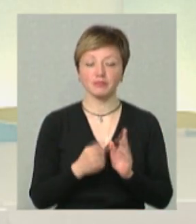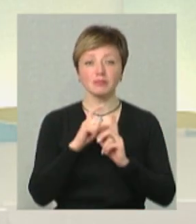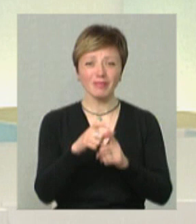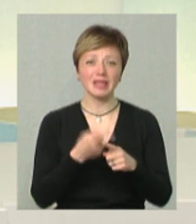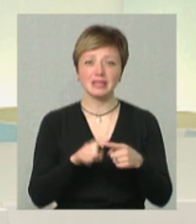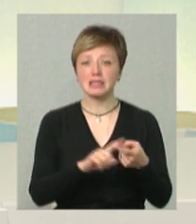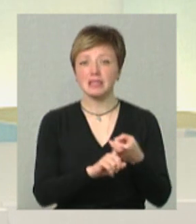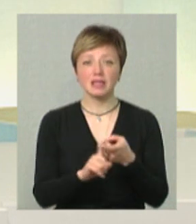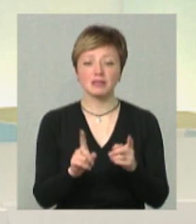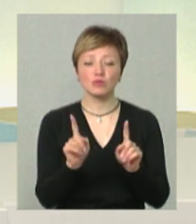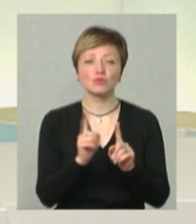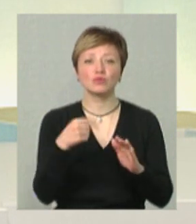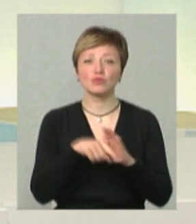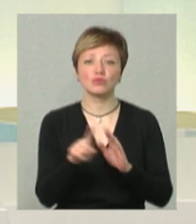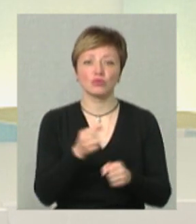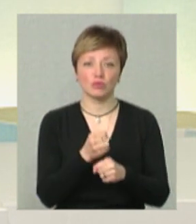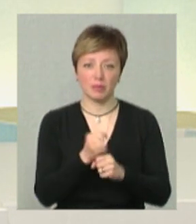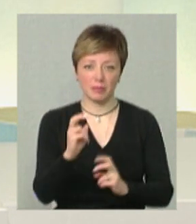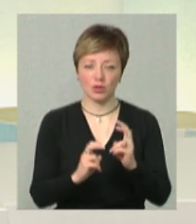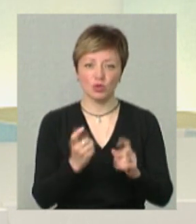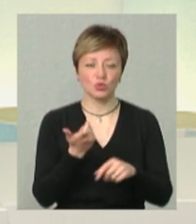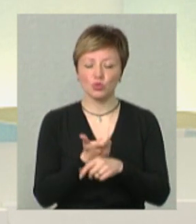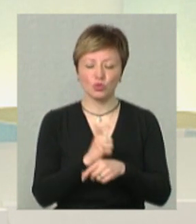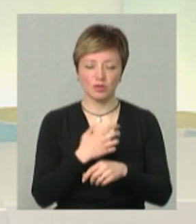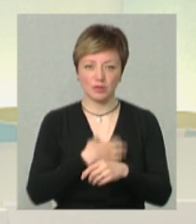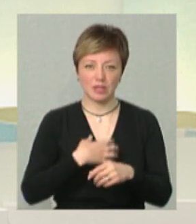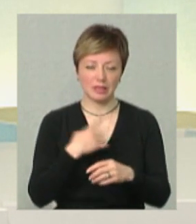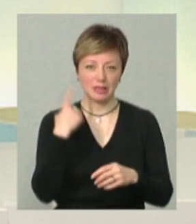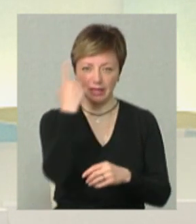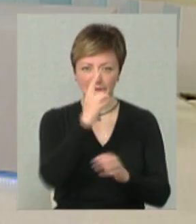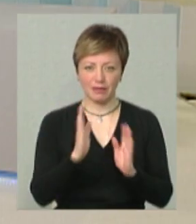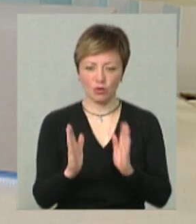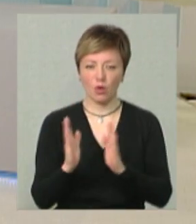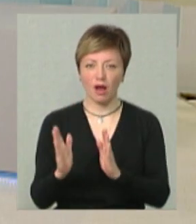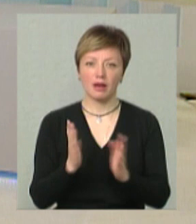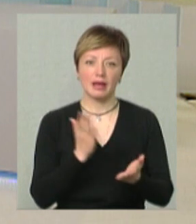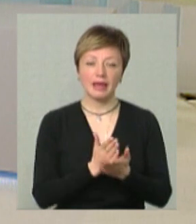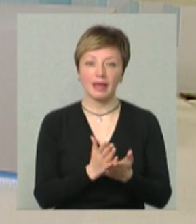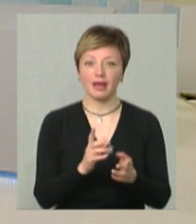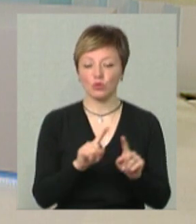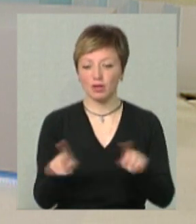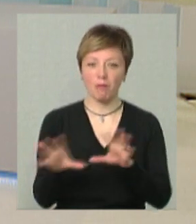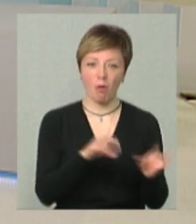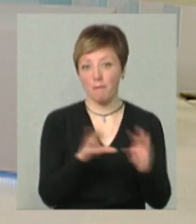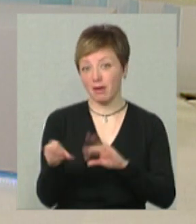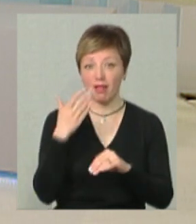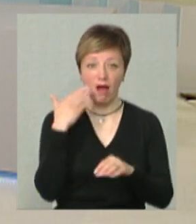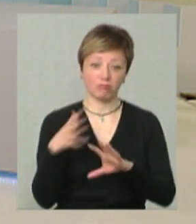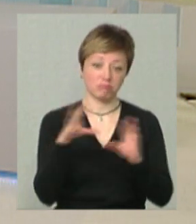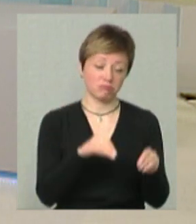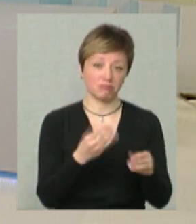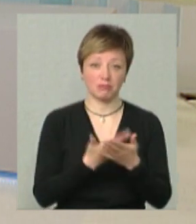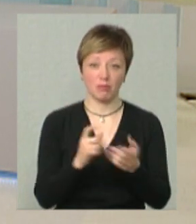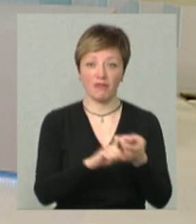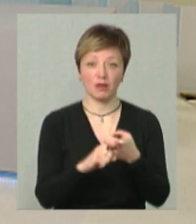специфічної підприємства, це дуже залежить. Тобто, це дуже індивідуально, так? що є, дійсно, дуже мобільний бізнес, який дуже легко перенести, який пов